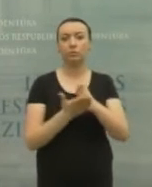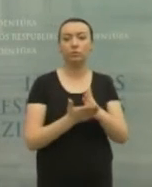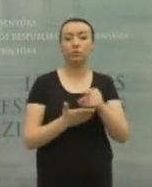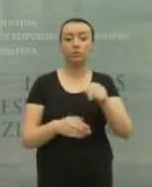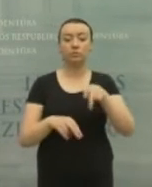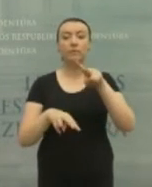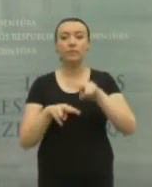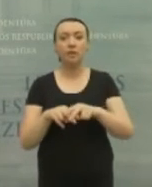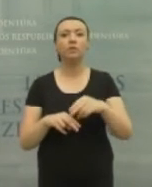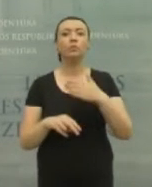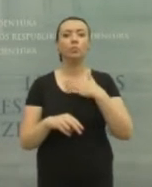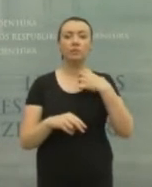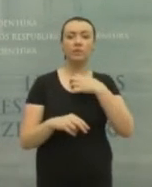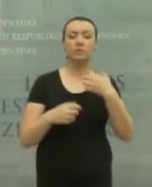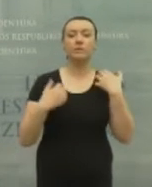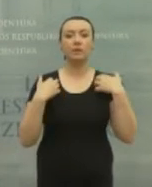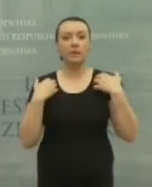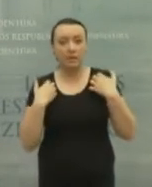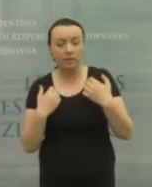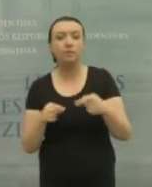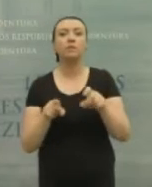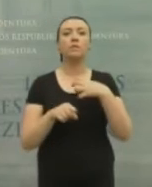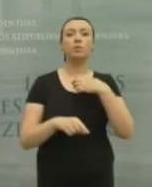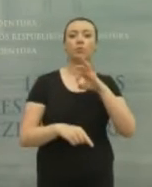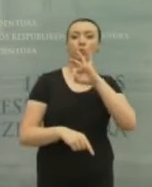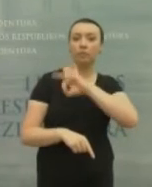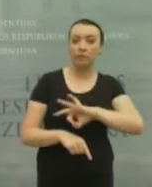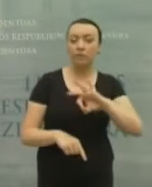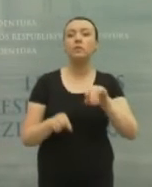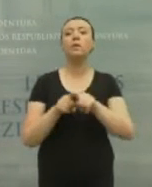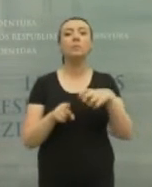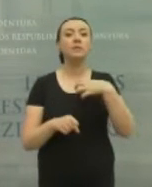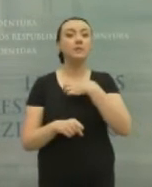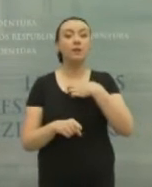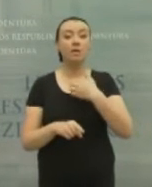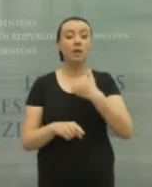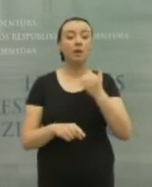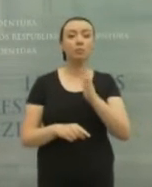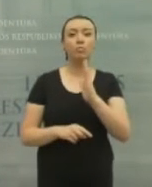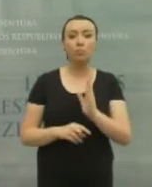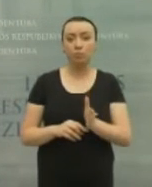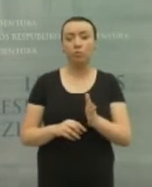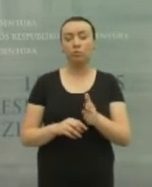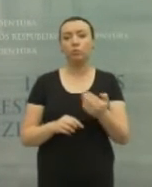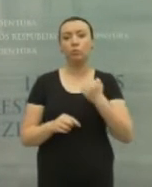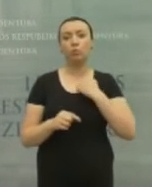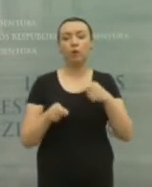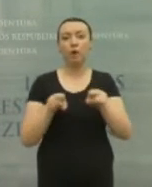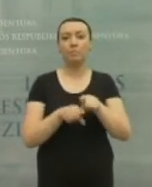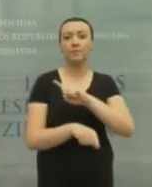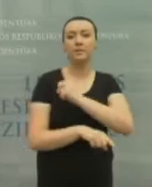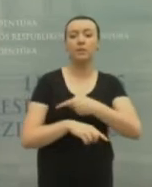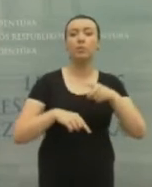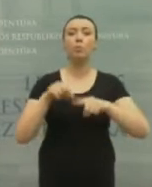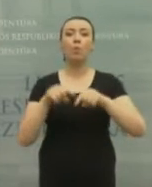šitoje vietoje mums svarbiausia greitis, mums svarbiausia efektyvumas ir svarbiausia, kad būtumėme, turėtumėme stiprią